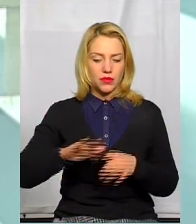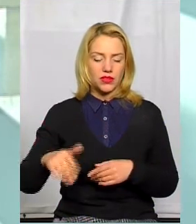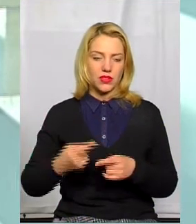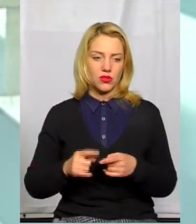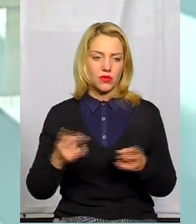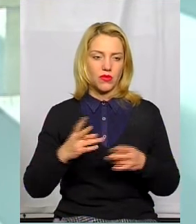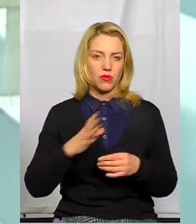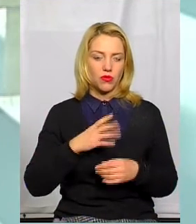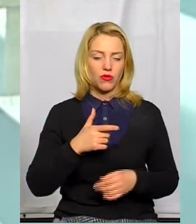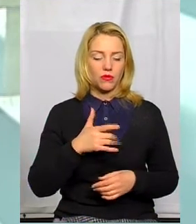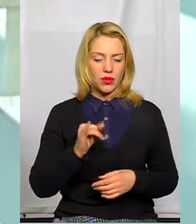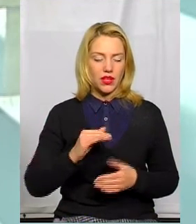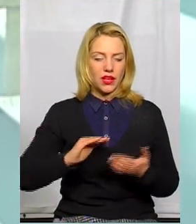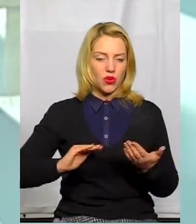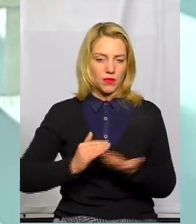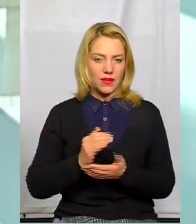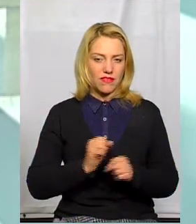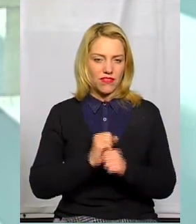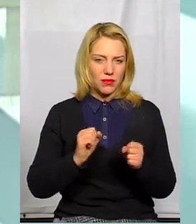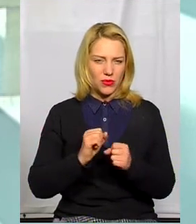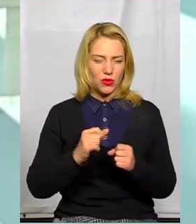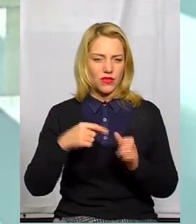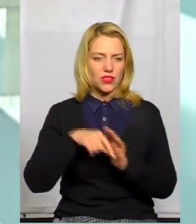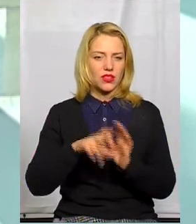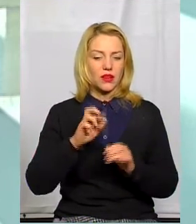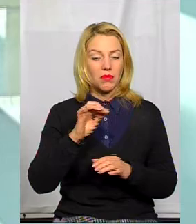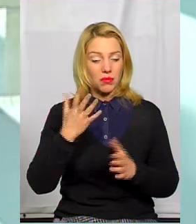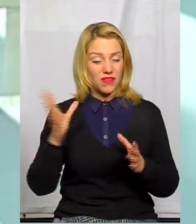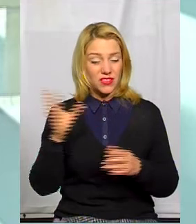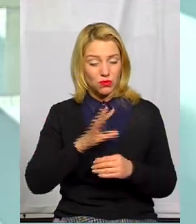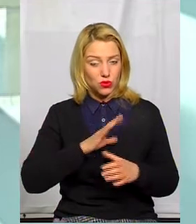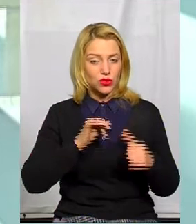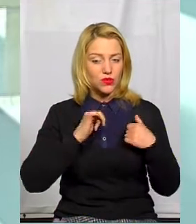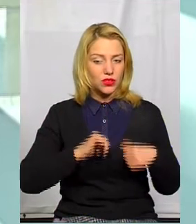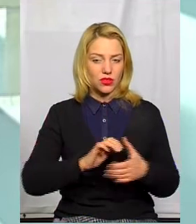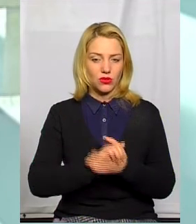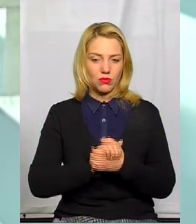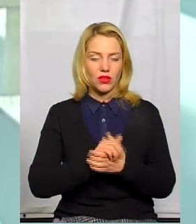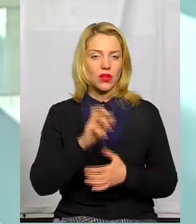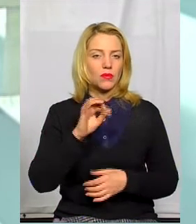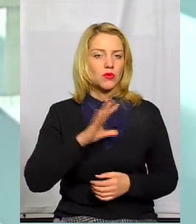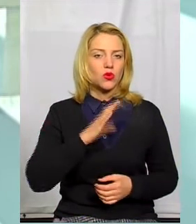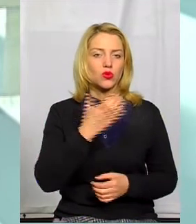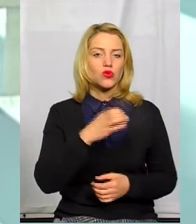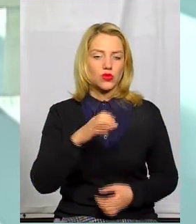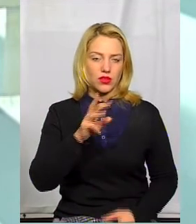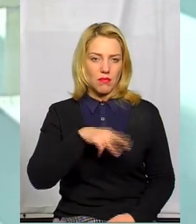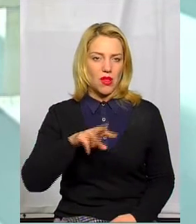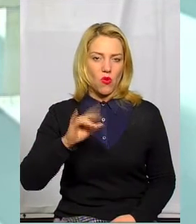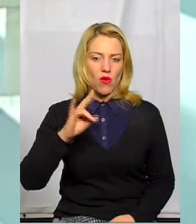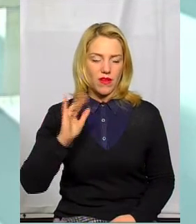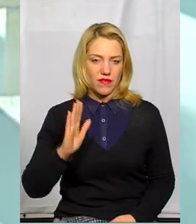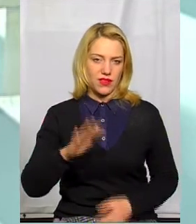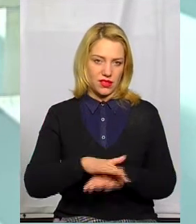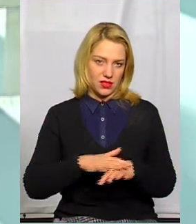я думаю, що якби все було мірно і спокійно, то українці вже були в сотні мільйонів населення. Ну, на жаль, так не сталося. От, то я хочу